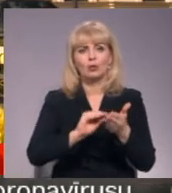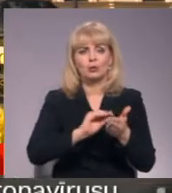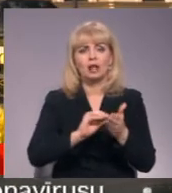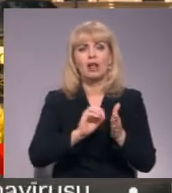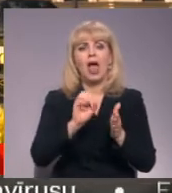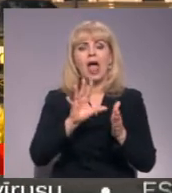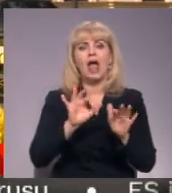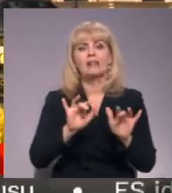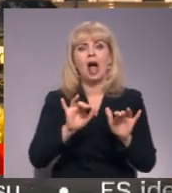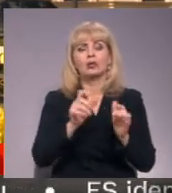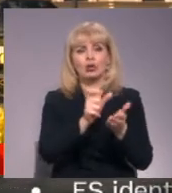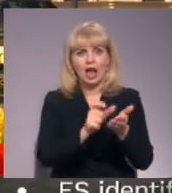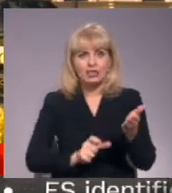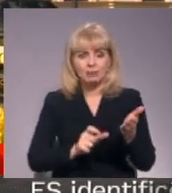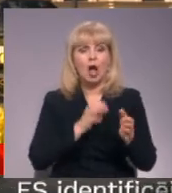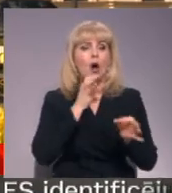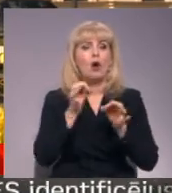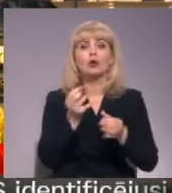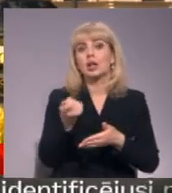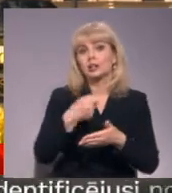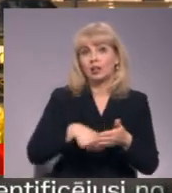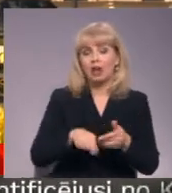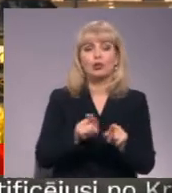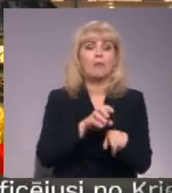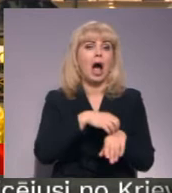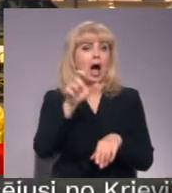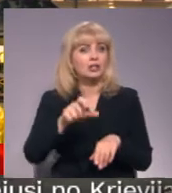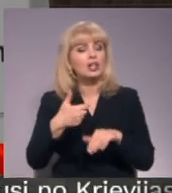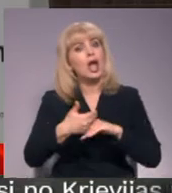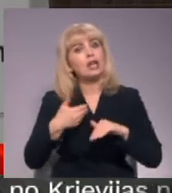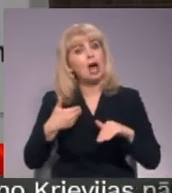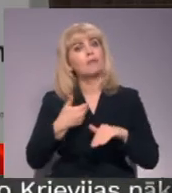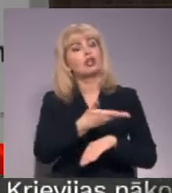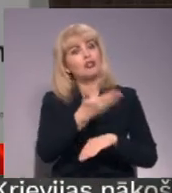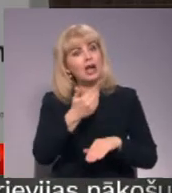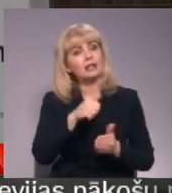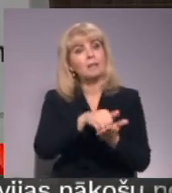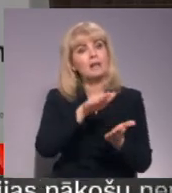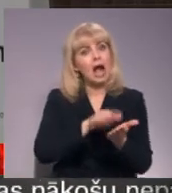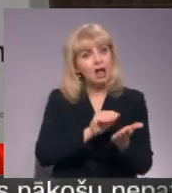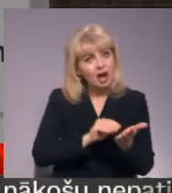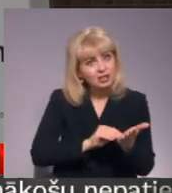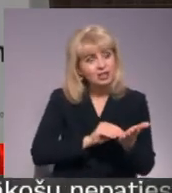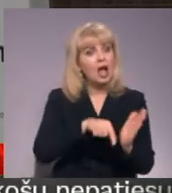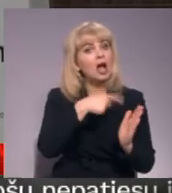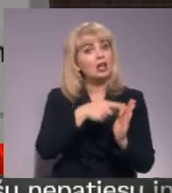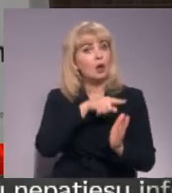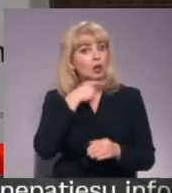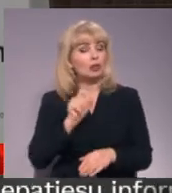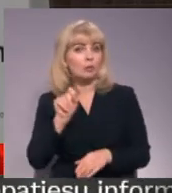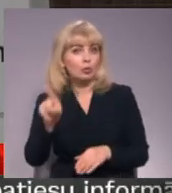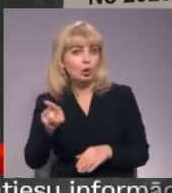receptu un konsultantas lēdzienu. Tieši tāpat mediķi aicina iepriekš pierakstīt visus jautājumus, kurus vēlties uzdot, jo